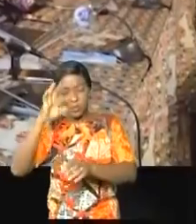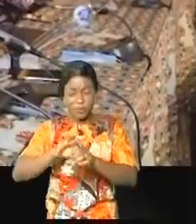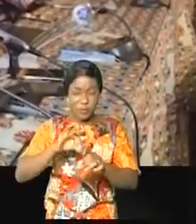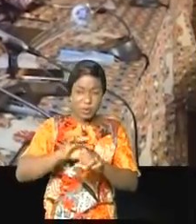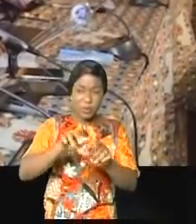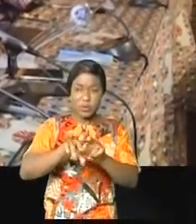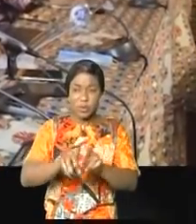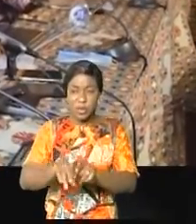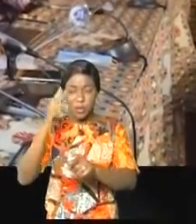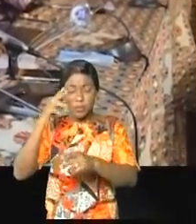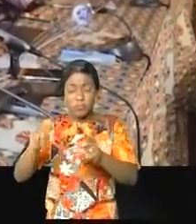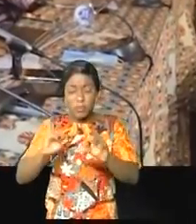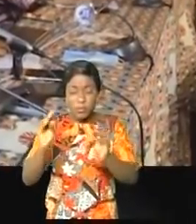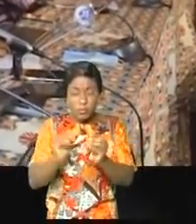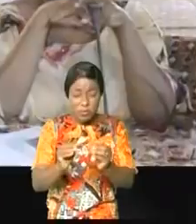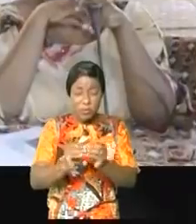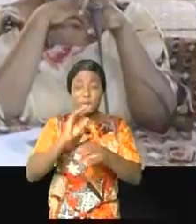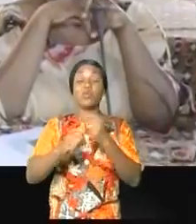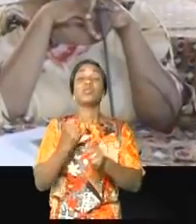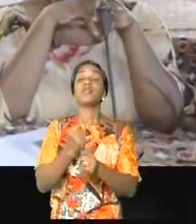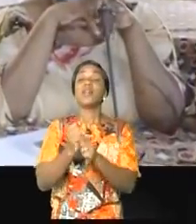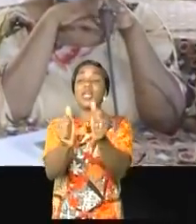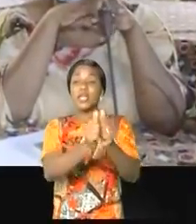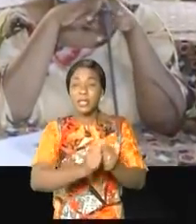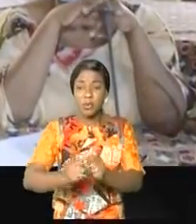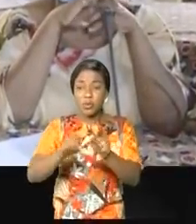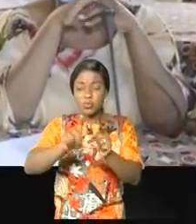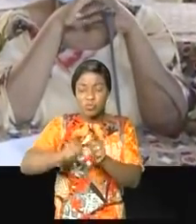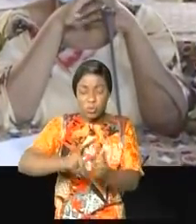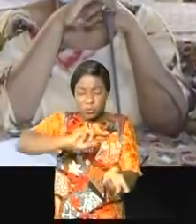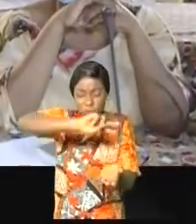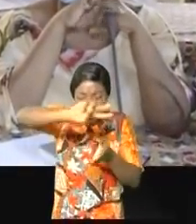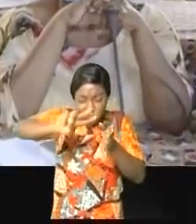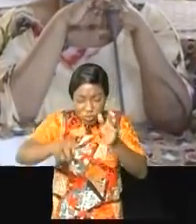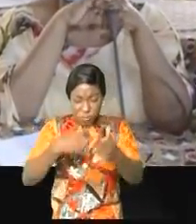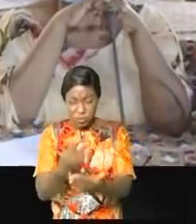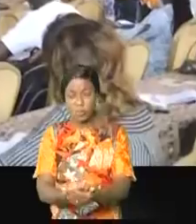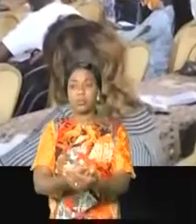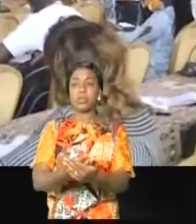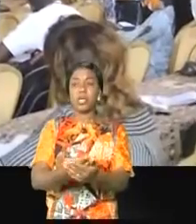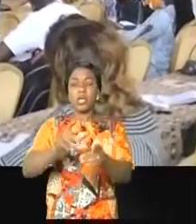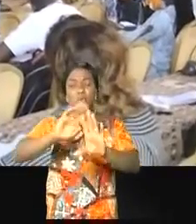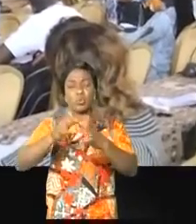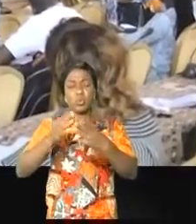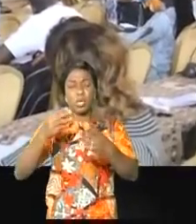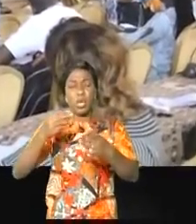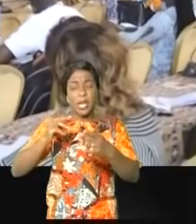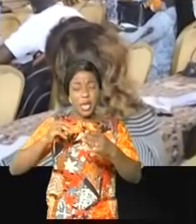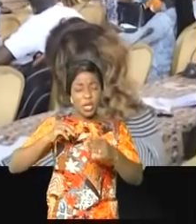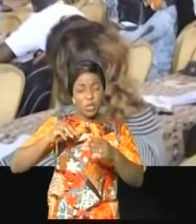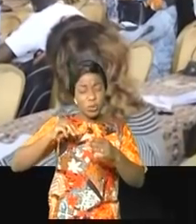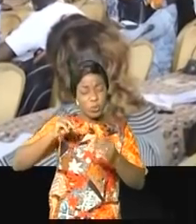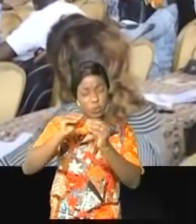au haut leur voix pour que la tendance actuelle soit renversée avec la représentativité majoritaire des femmes à tous les niveaux,